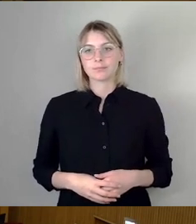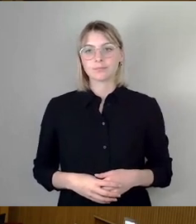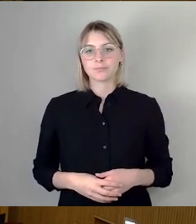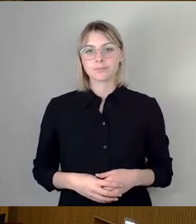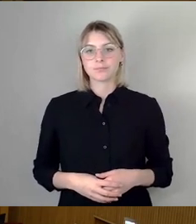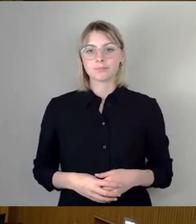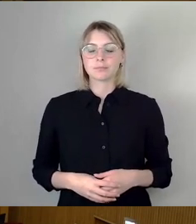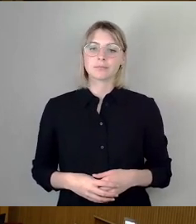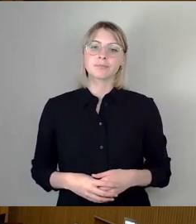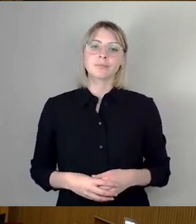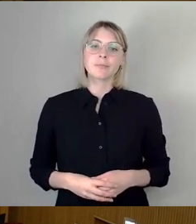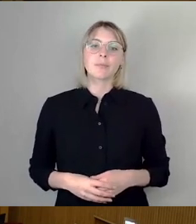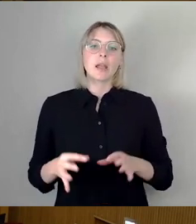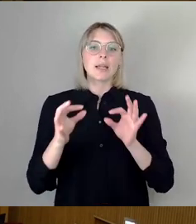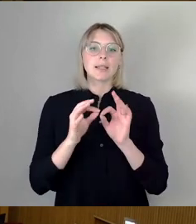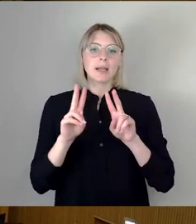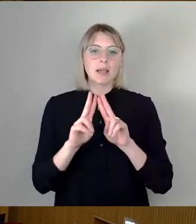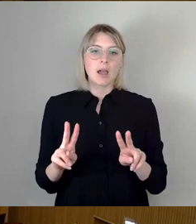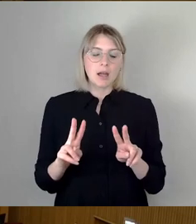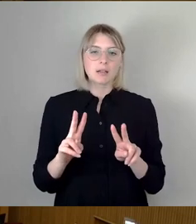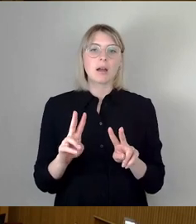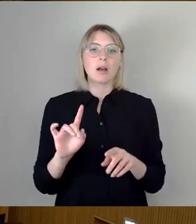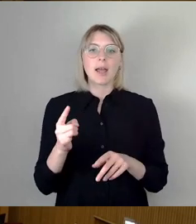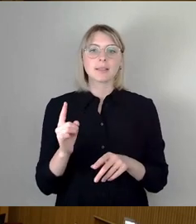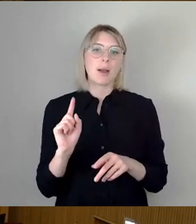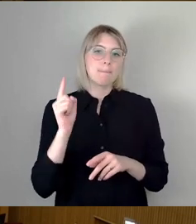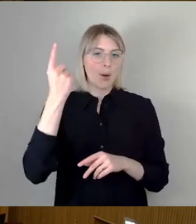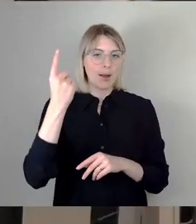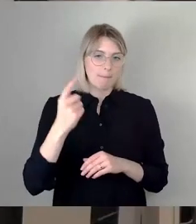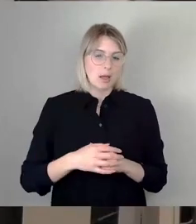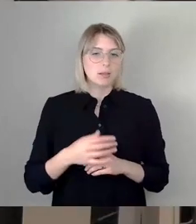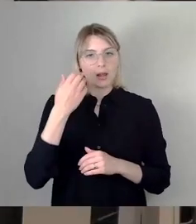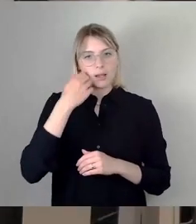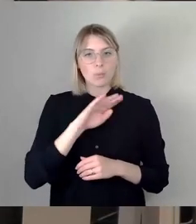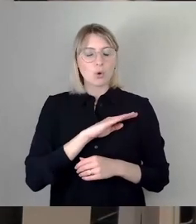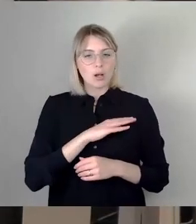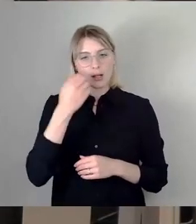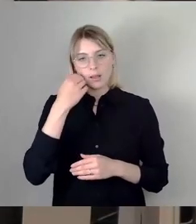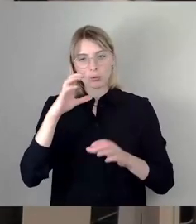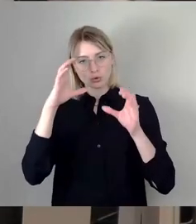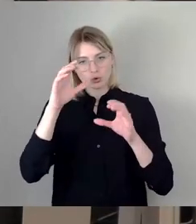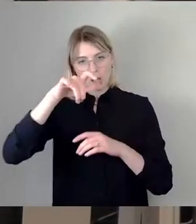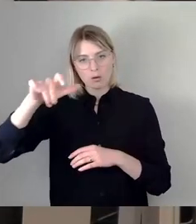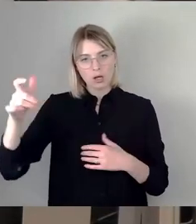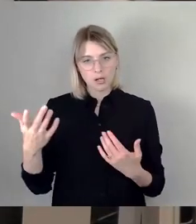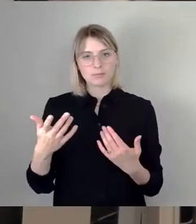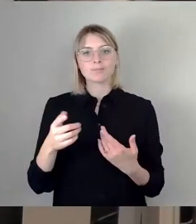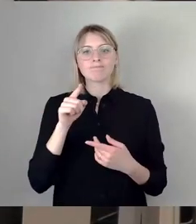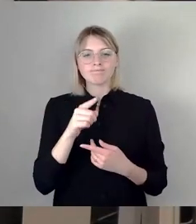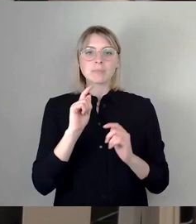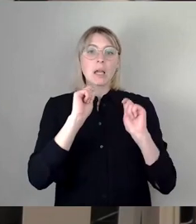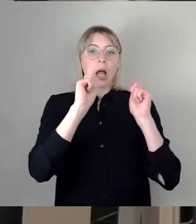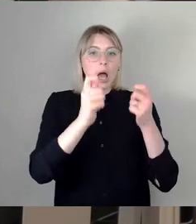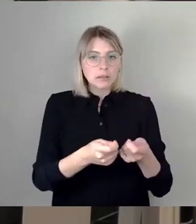Sehr geehrter Herr erster Bürgermeister, liebe Kolleginnen und Kollegen, liebe Zuschauer, ja, der Antrag ist